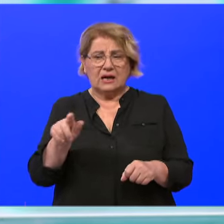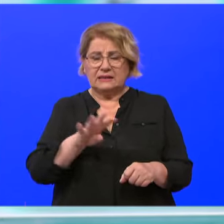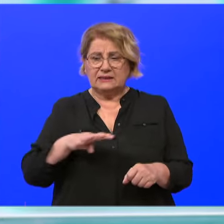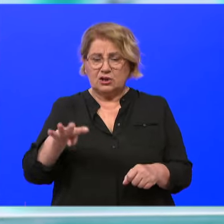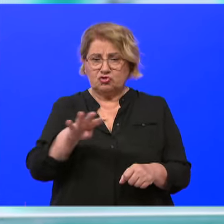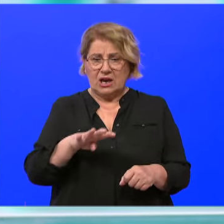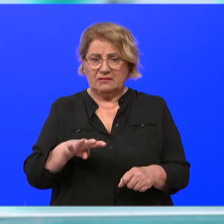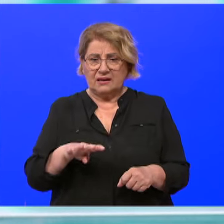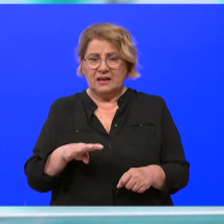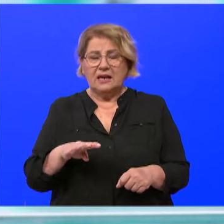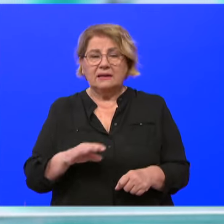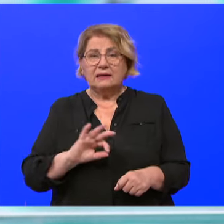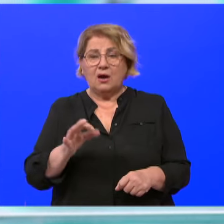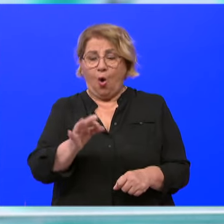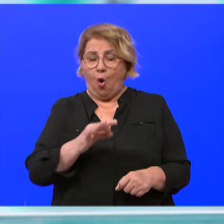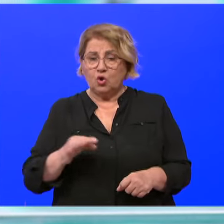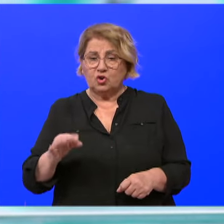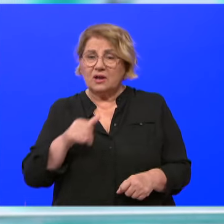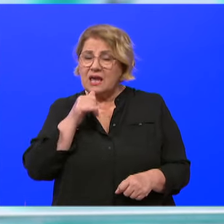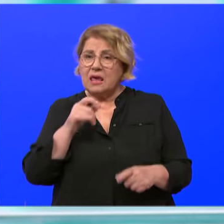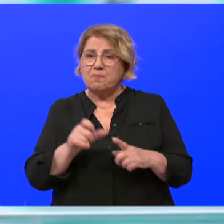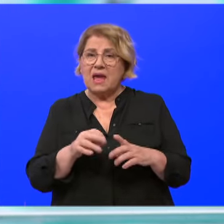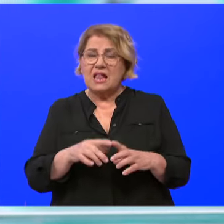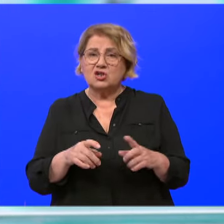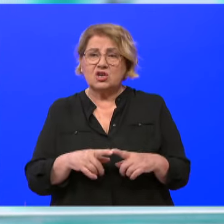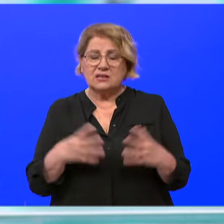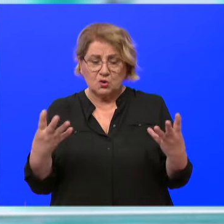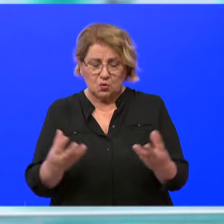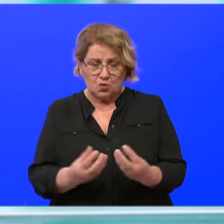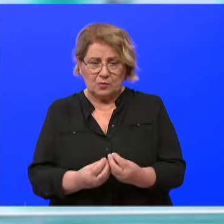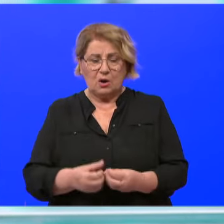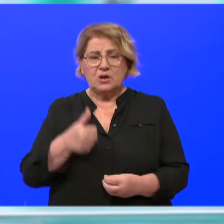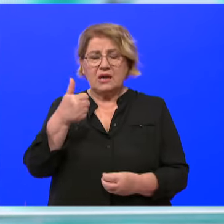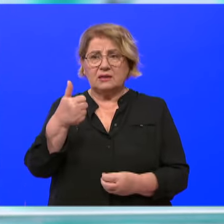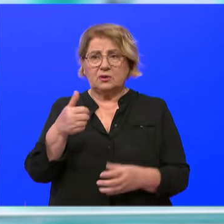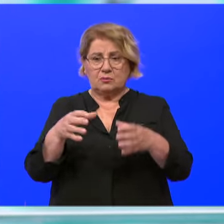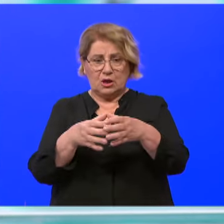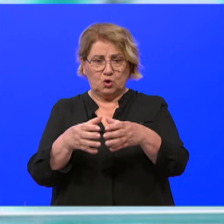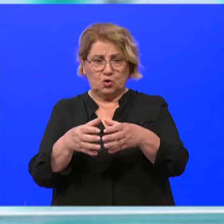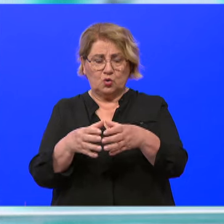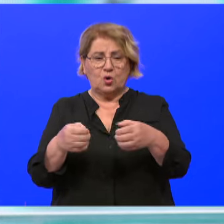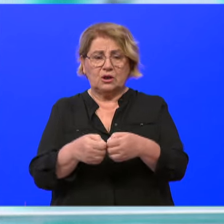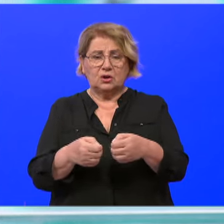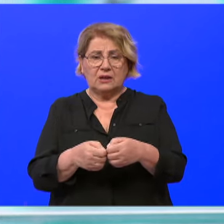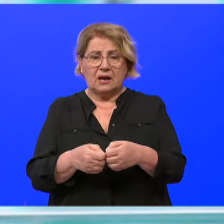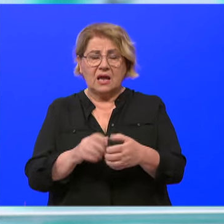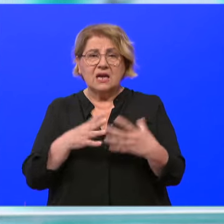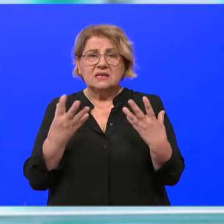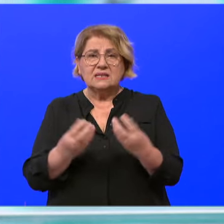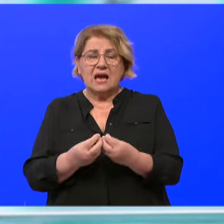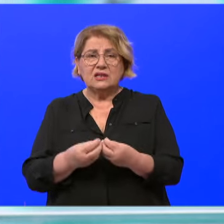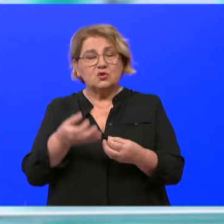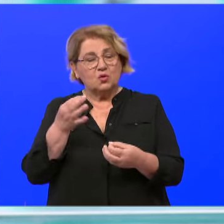biserna, tri biserna otoka i Pelješac pojimo u jednu zajednicu. Zajednicu dobrih ljudi,